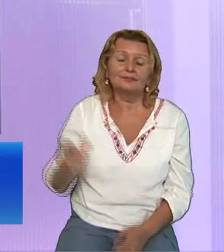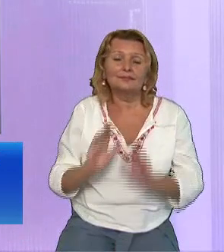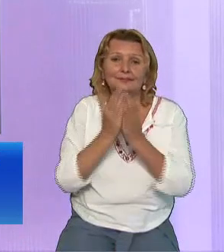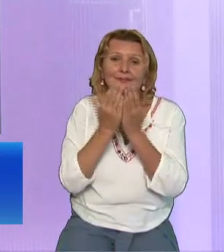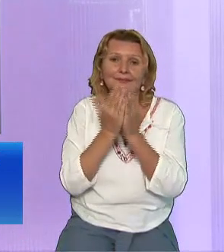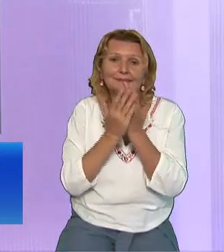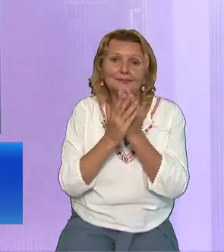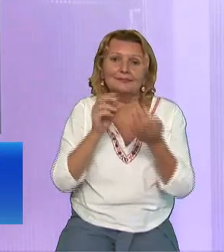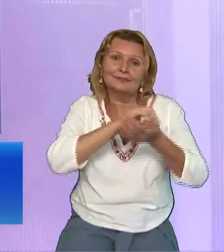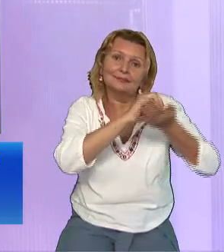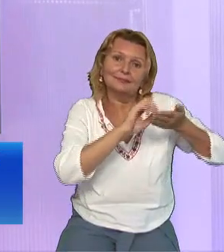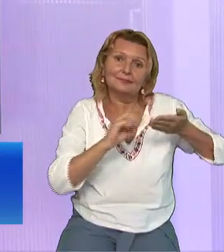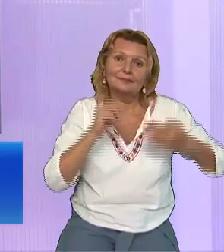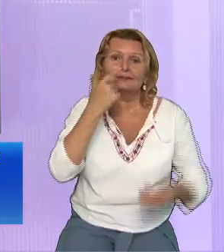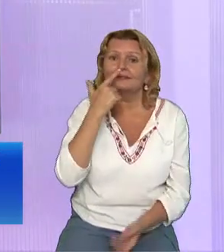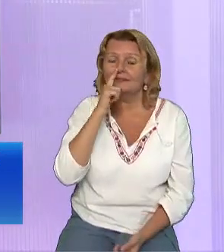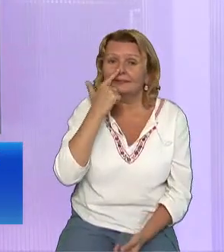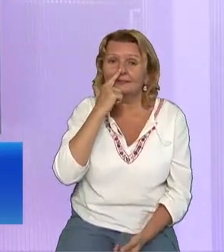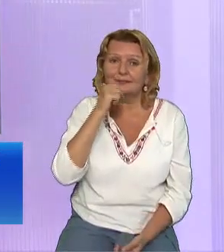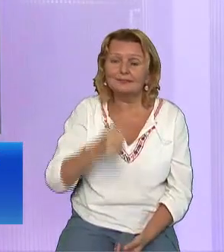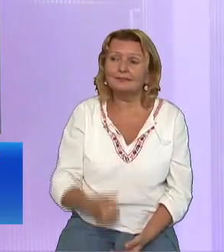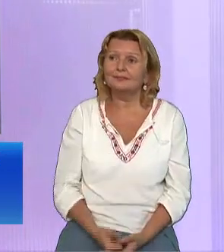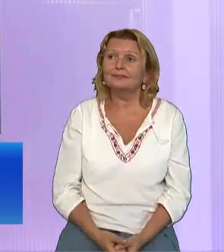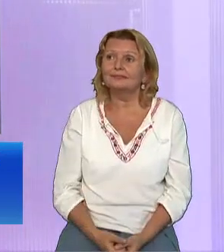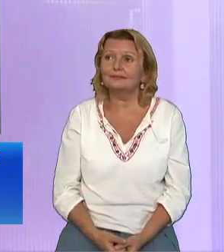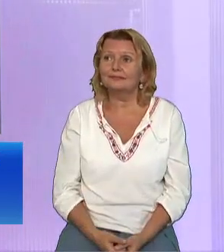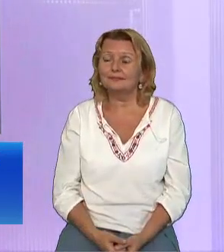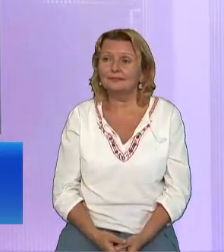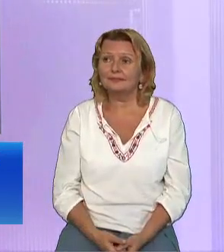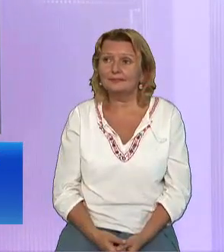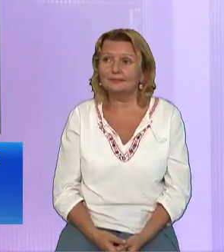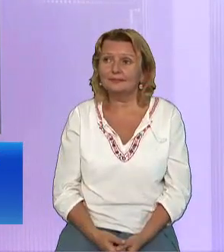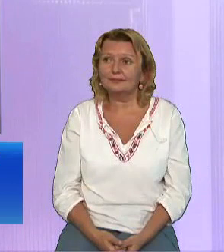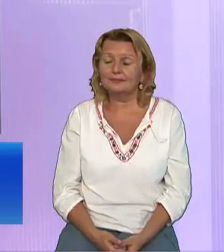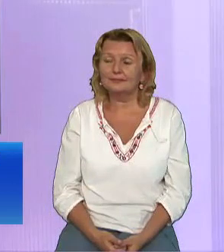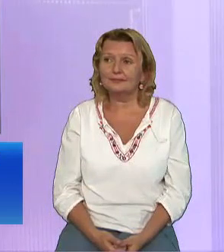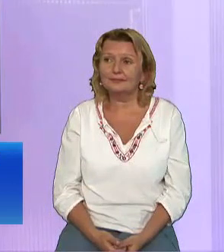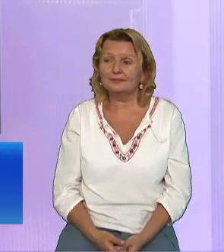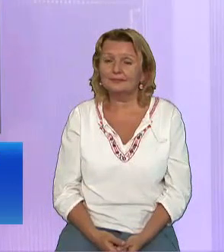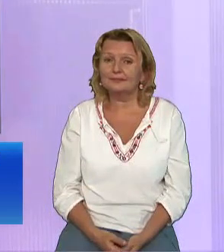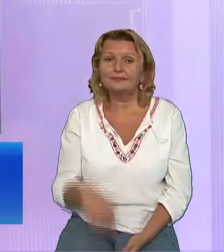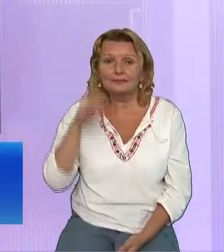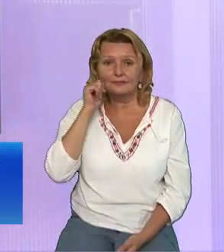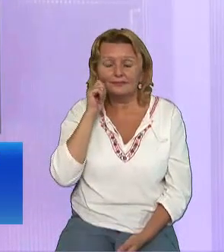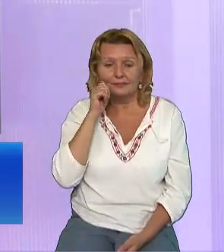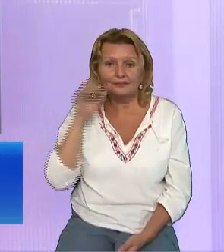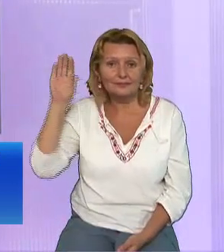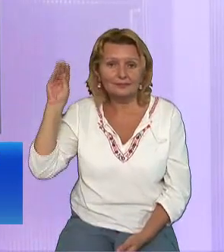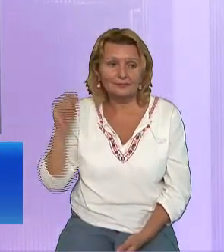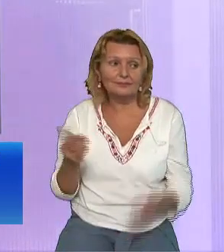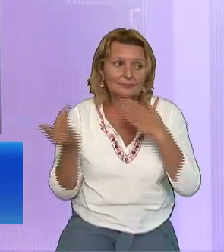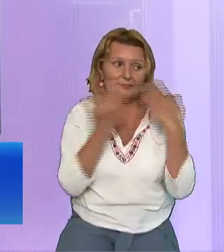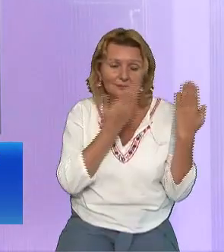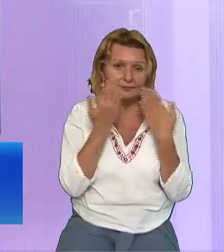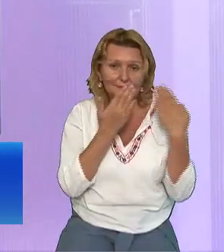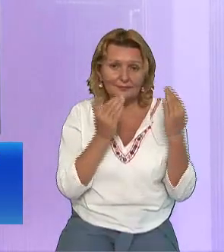interzise În Dostoevski sunt foarte multe pasaje biblice Oamenii și-au mai extras învățături din acești monștri sacri